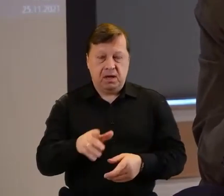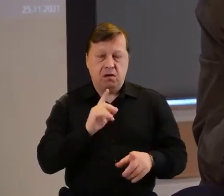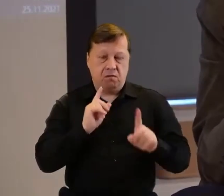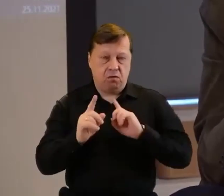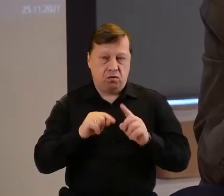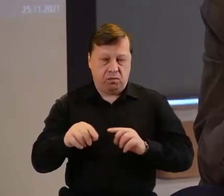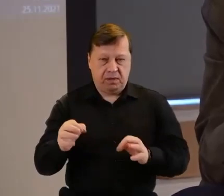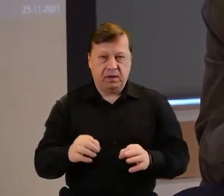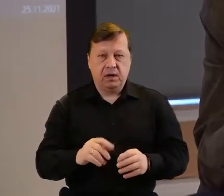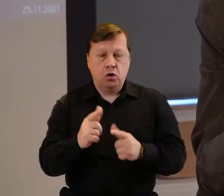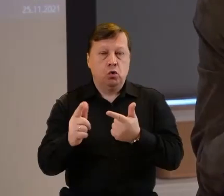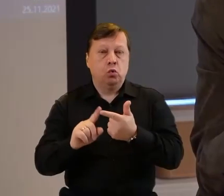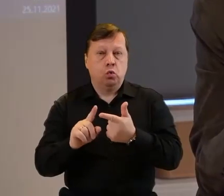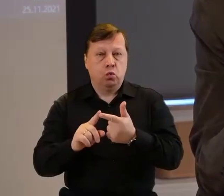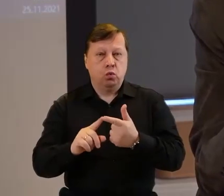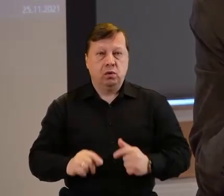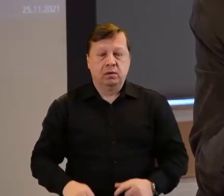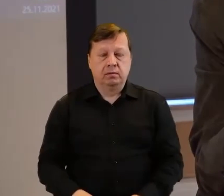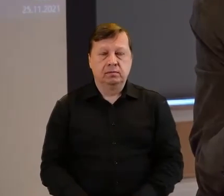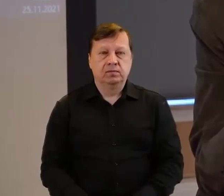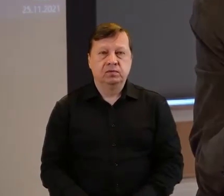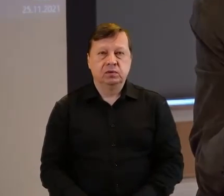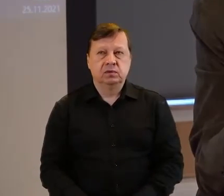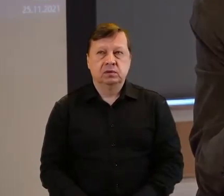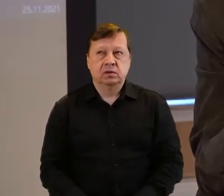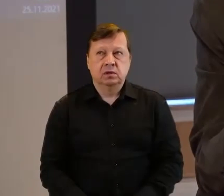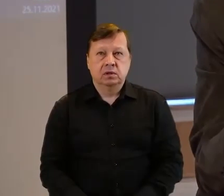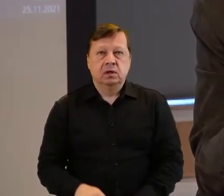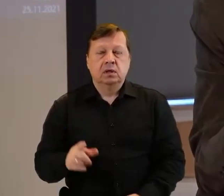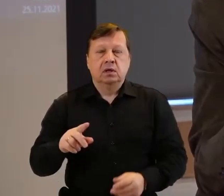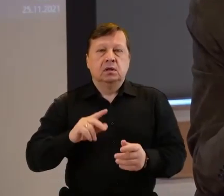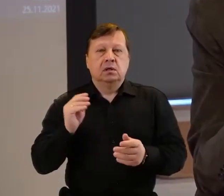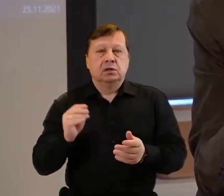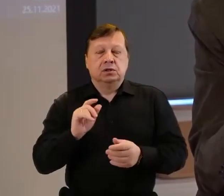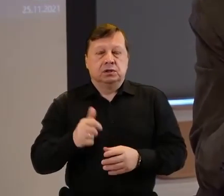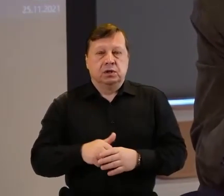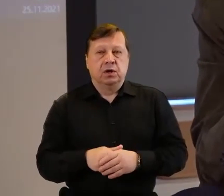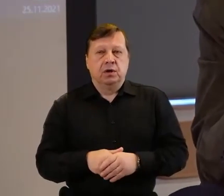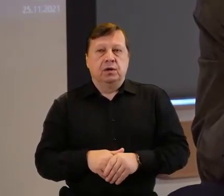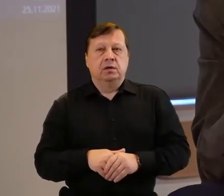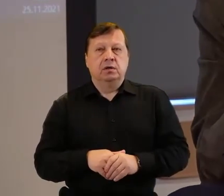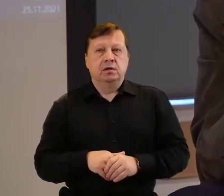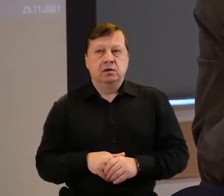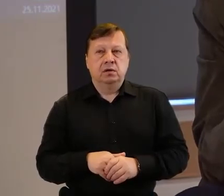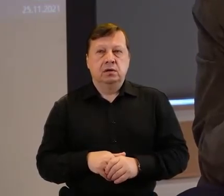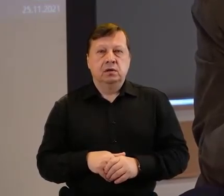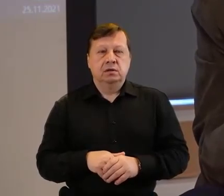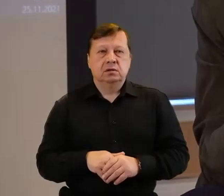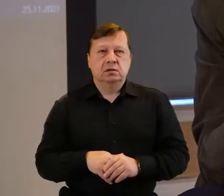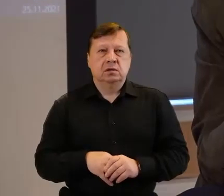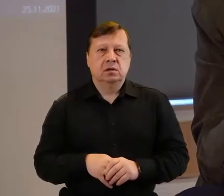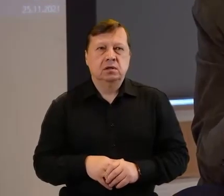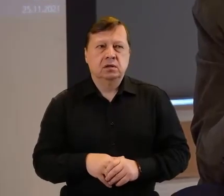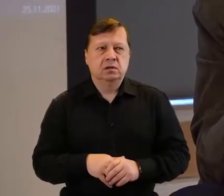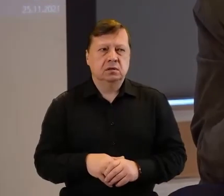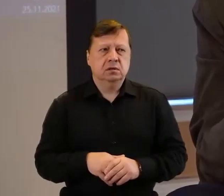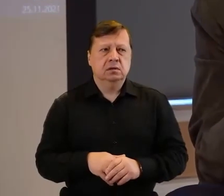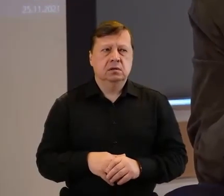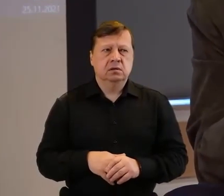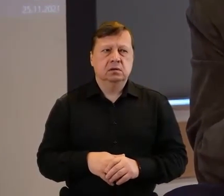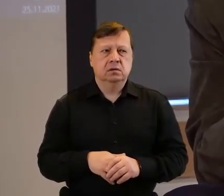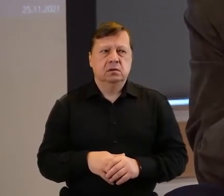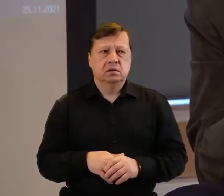pewnym typie. Po drugie założenie jest takie, że w dużej mierze wszystko jest w głowie, a jeżeli nie wszystko, to